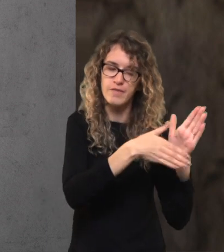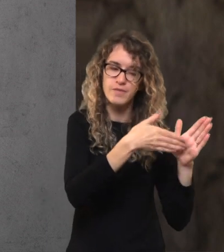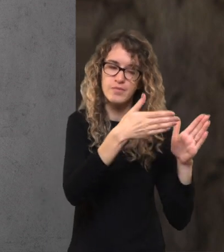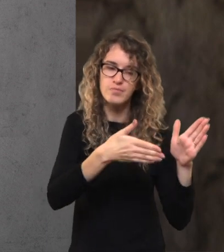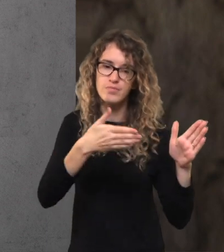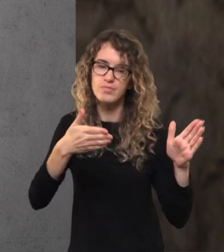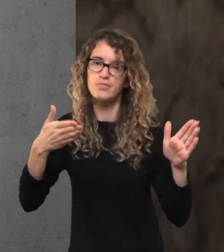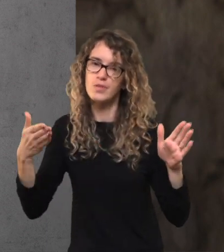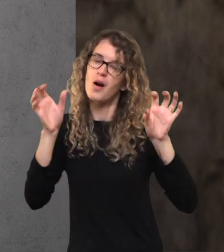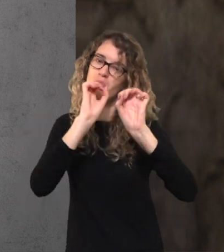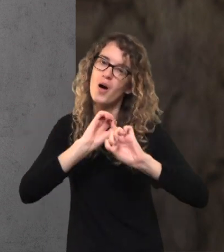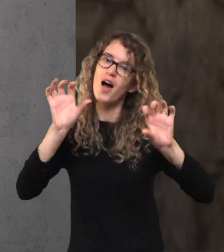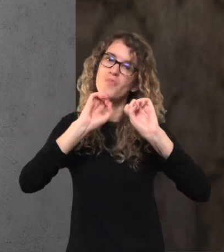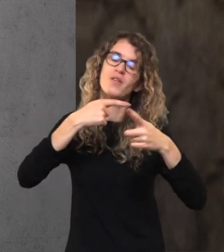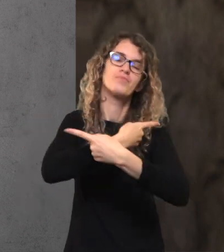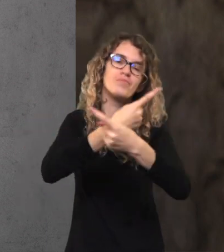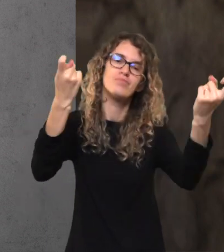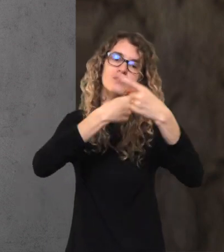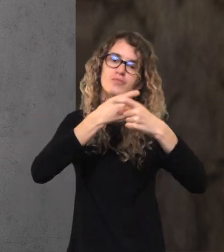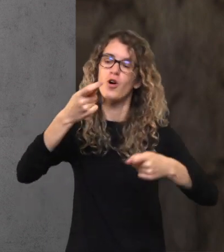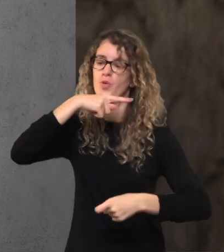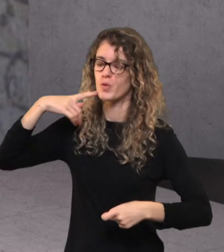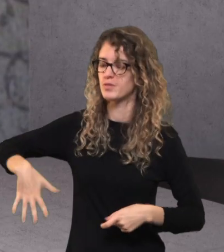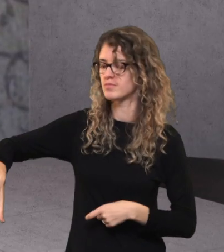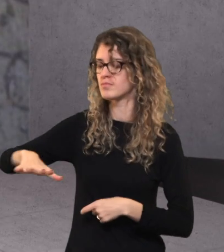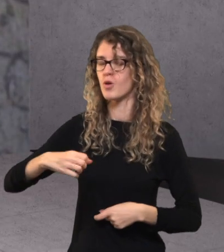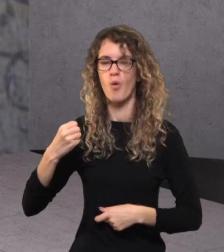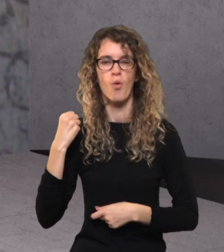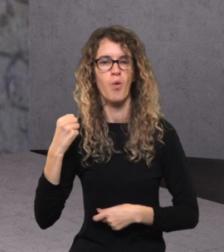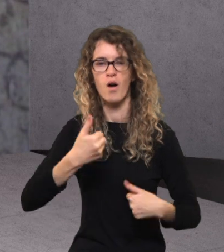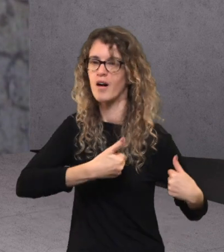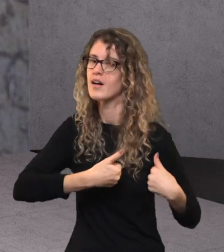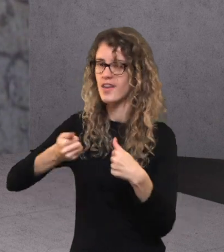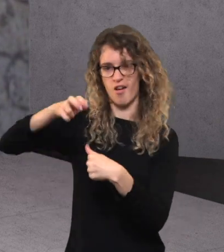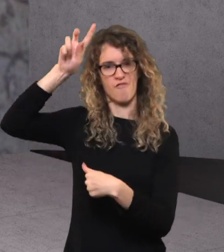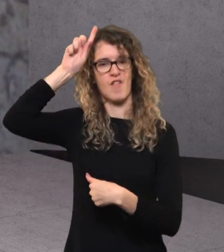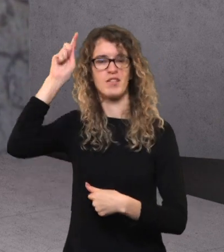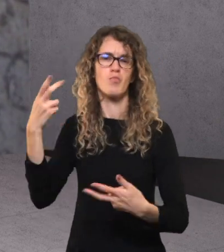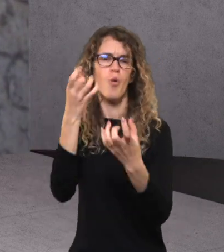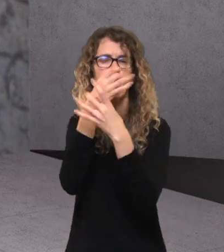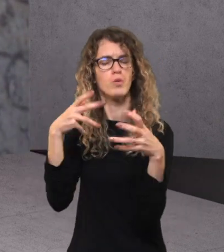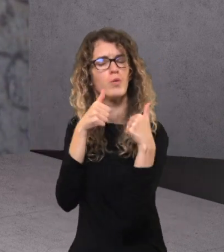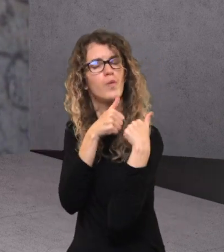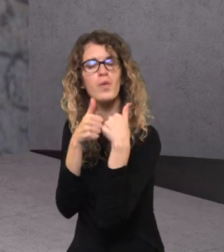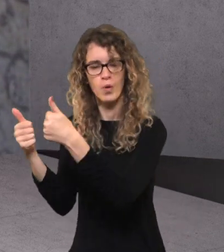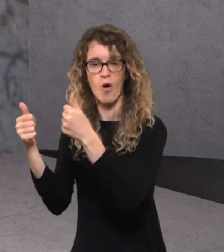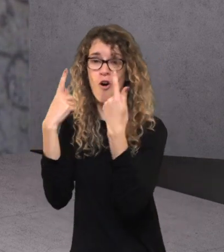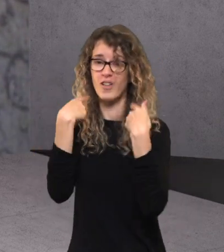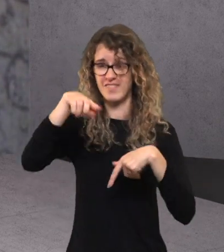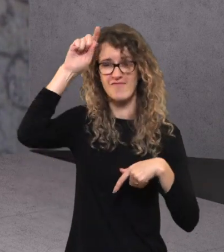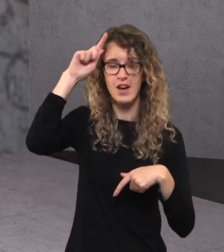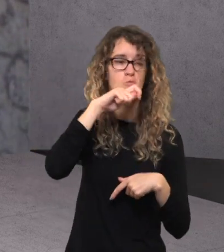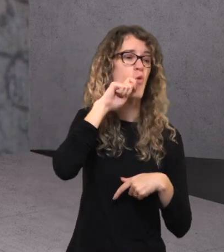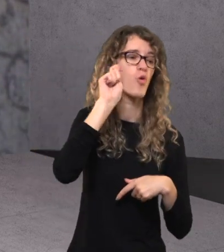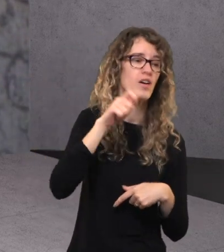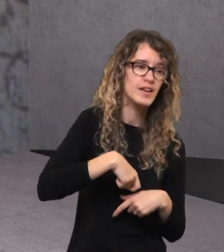jis pastovė įkūrė Rusijos kultą, kad Rusija pati geriausia šalis, kad Rusijos kultūra pati naustabiausia. Ir kad visos kitos šalis,